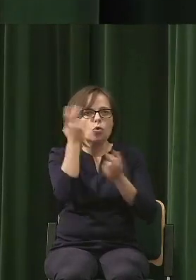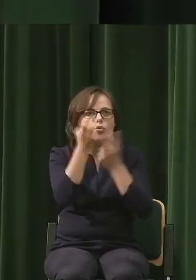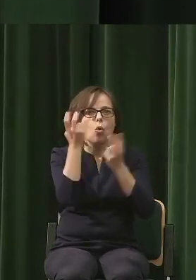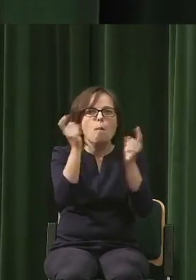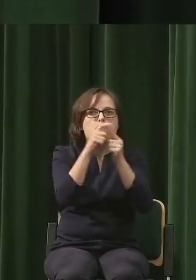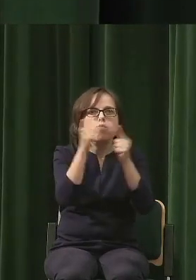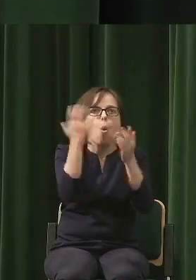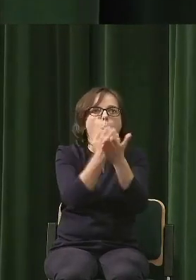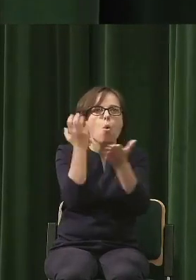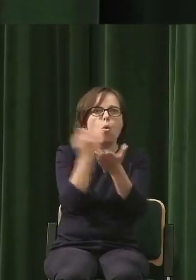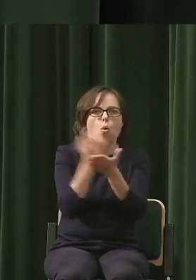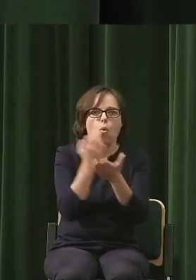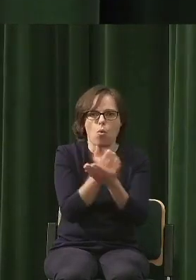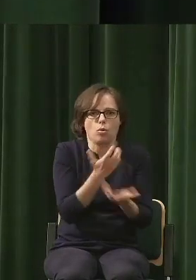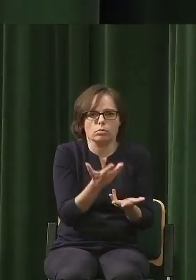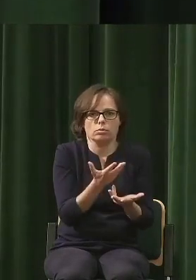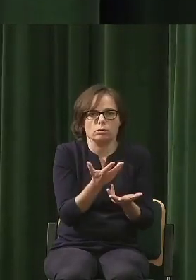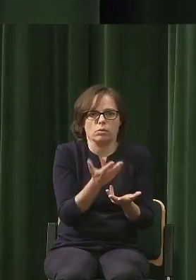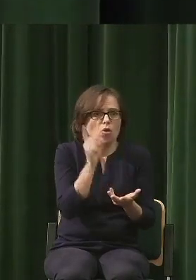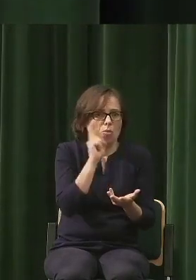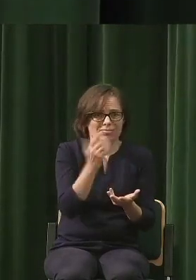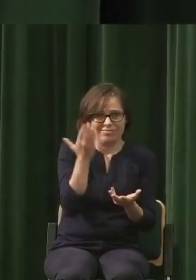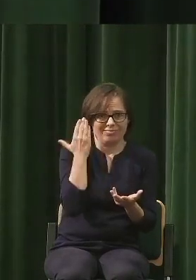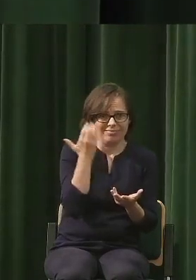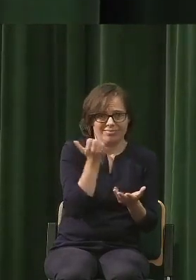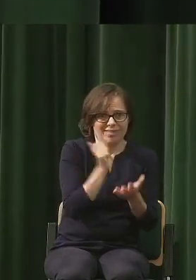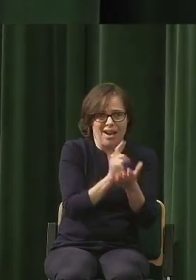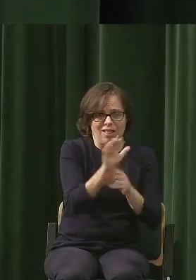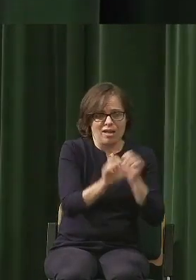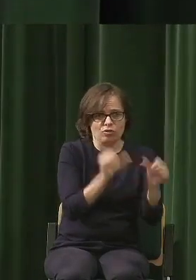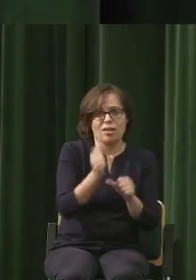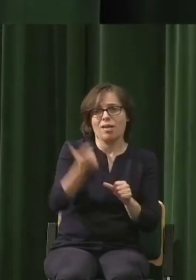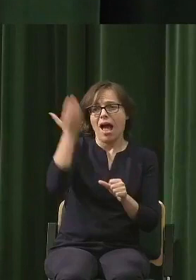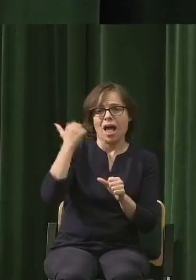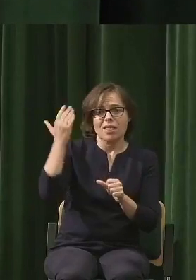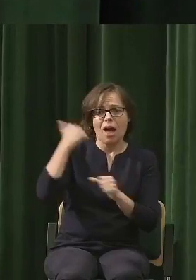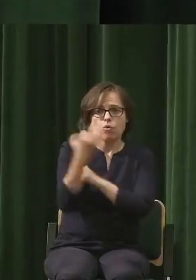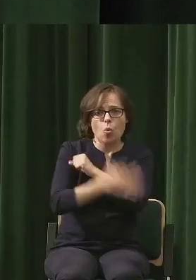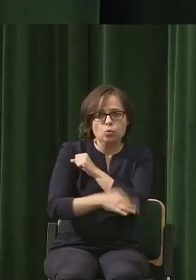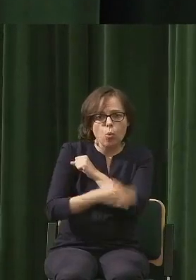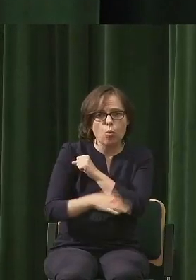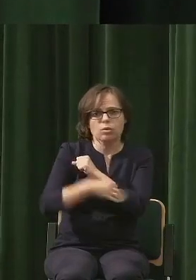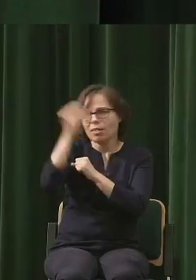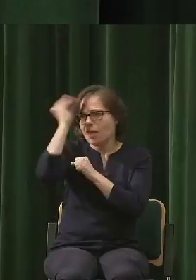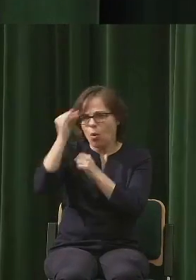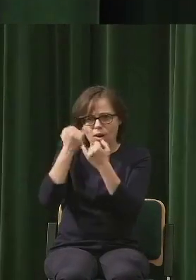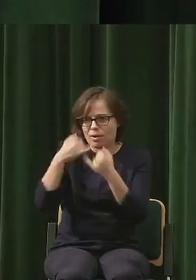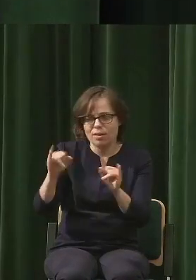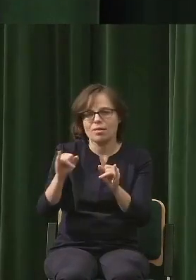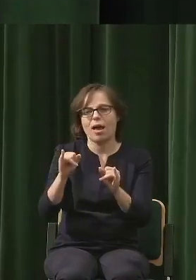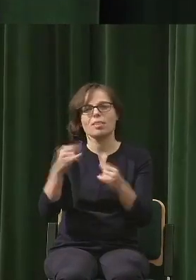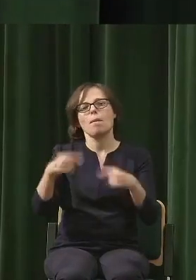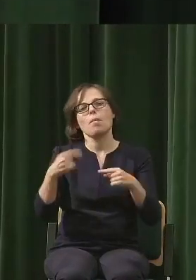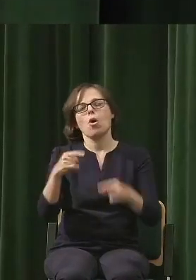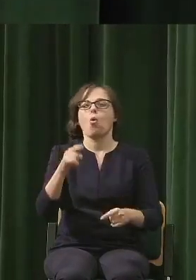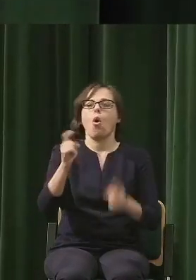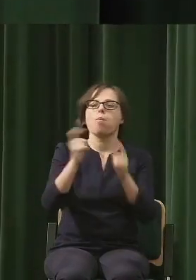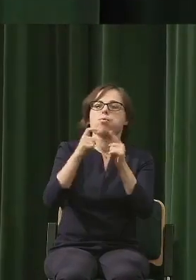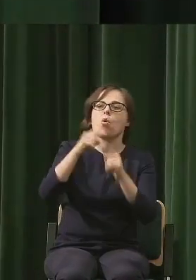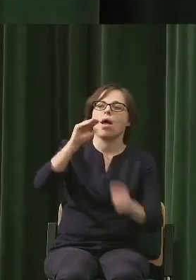Kiedyś uprawiało się dobrą naukę w zupełnie innym reżimie. Czy studentów uczyło w innym reżimie. Nie było punktów ECTS-u, tylko